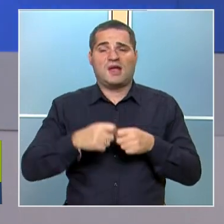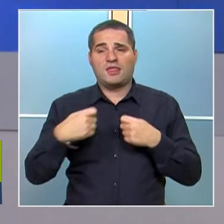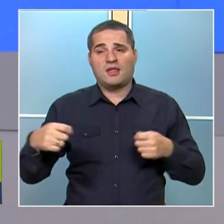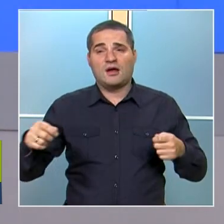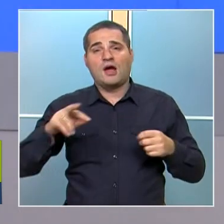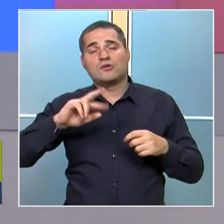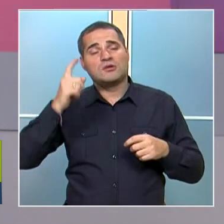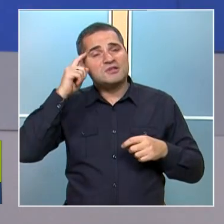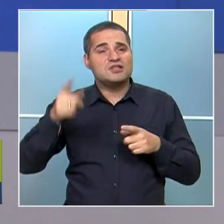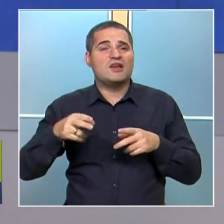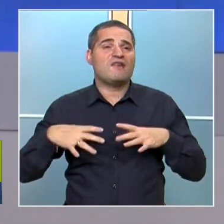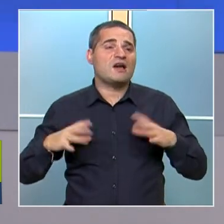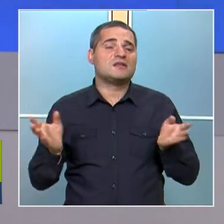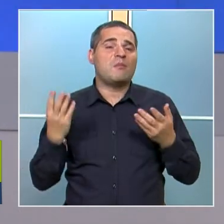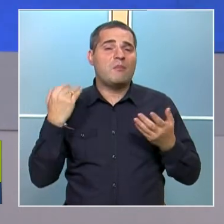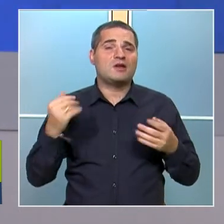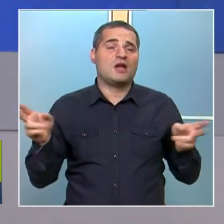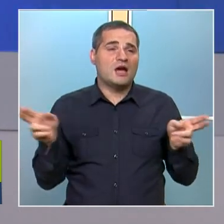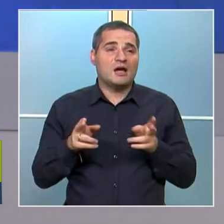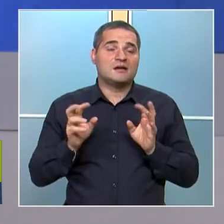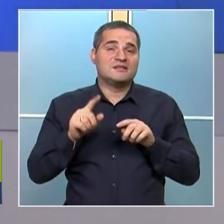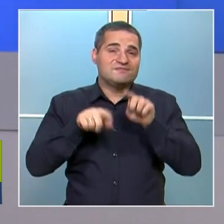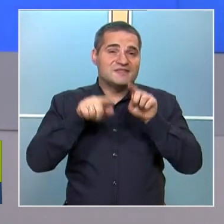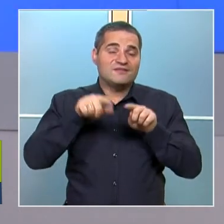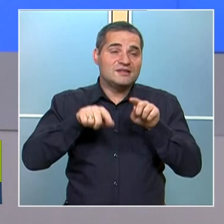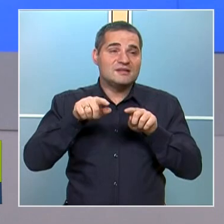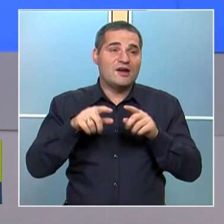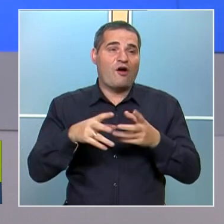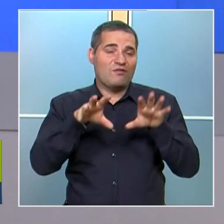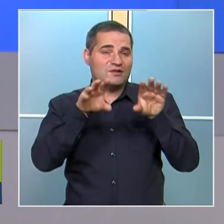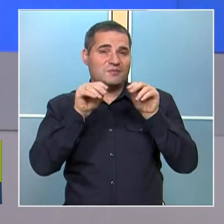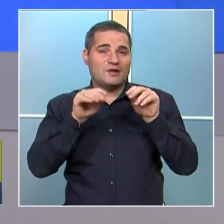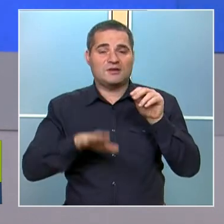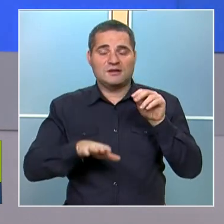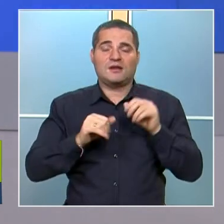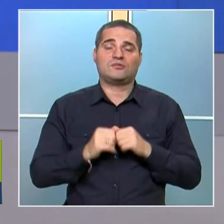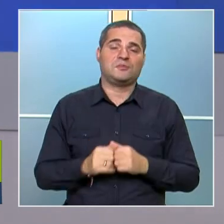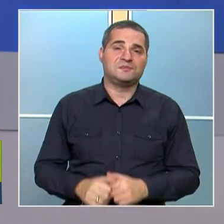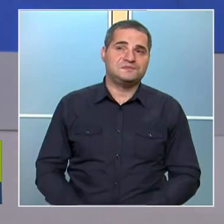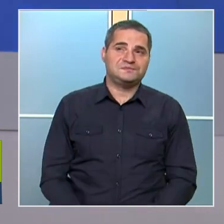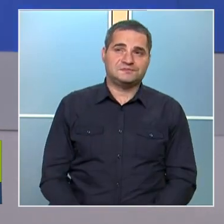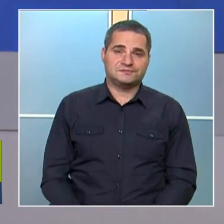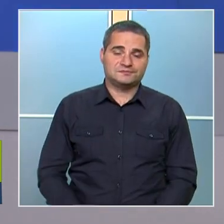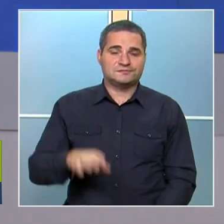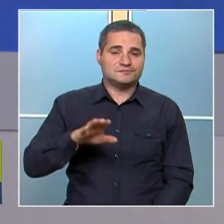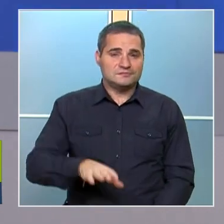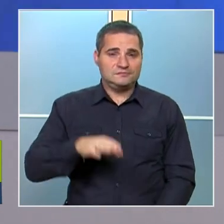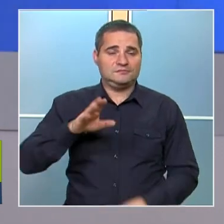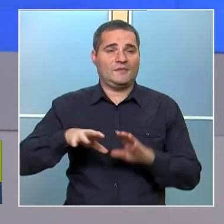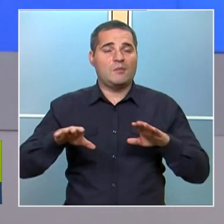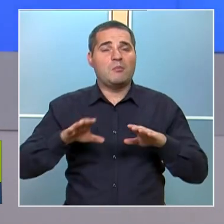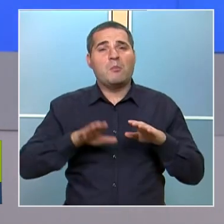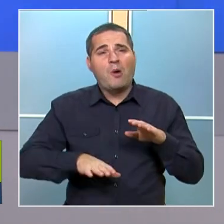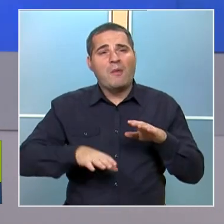а други смятат, че тя беше кратка. Т.е. зависи от самото възприятие на детенцето. По-малките деца